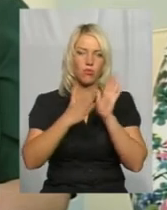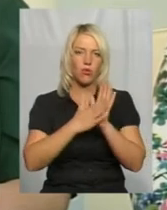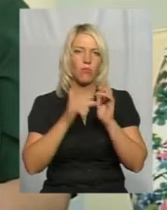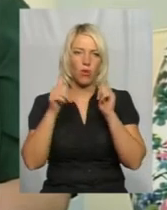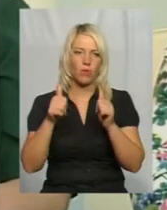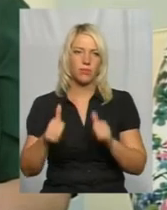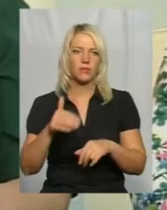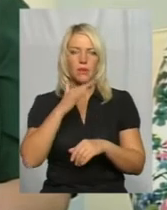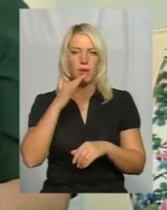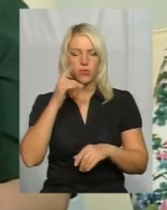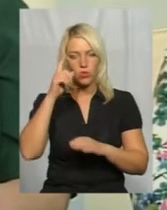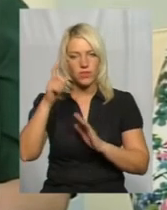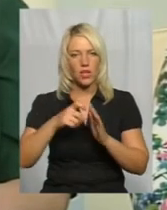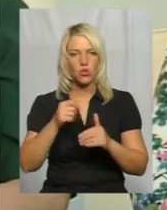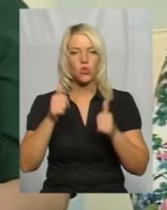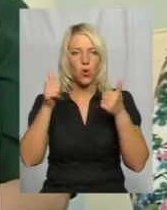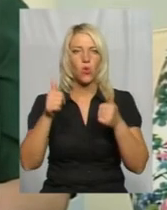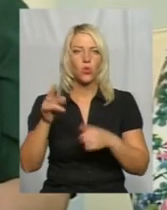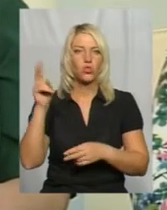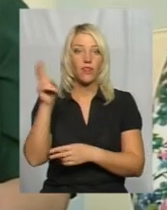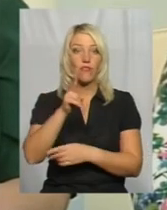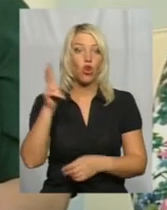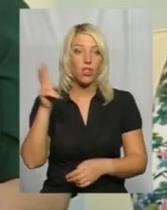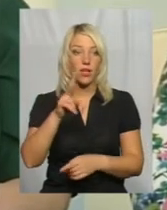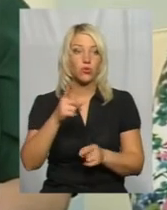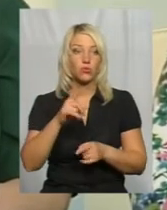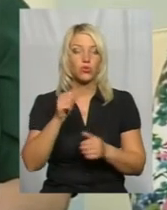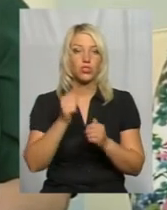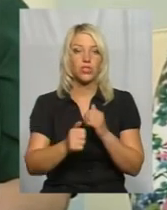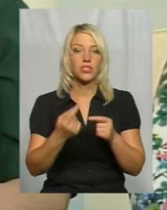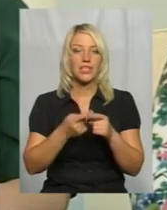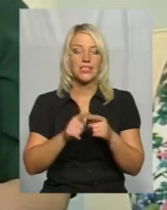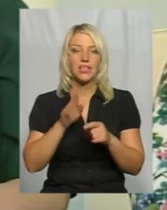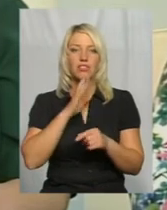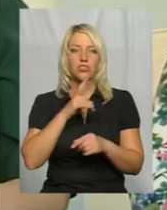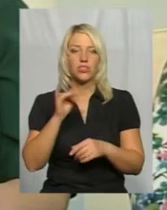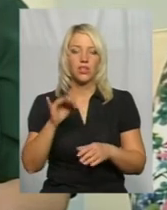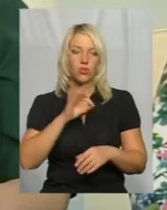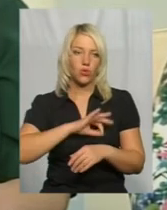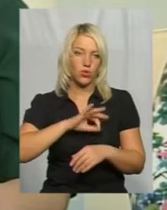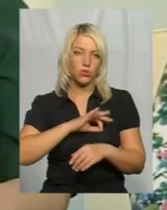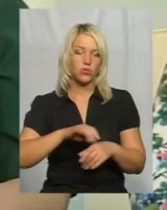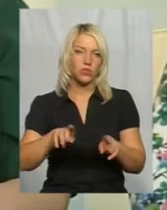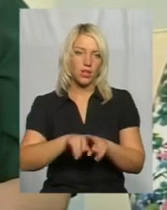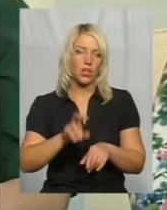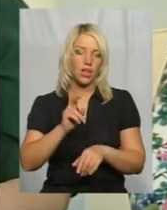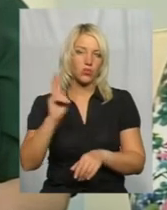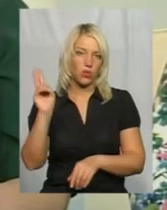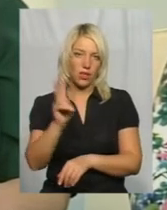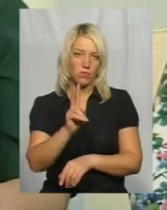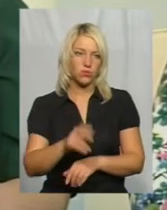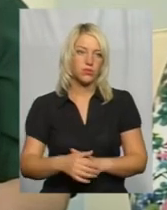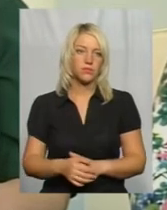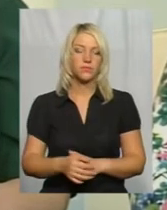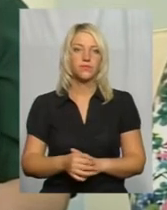Багато знають через оголошення в тролейбусах. Тому що часто ці жінки, вони користуються таким видом транспорта, тролейбус.